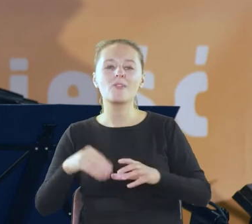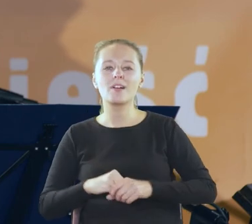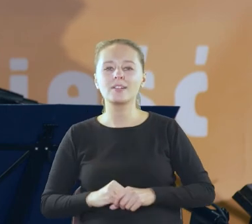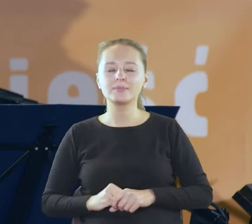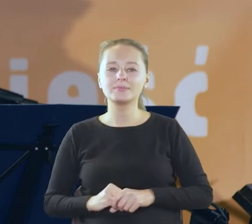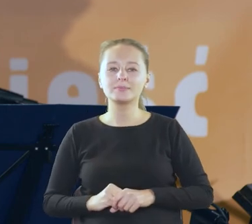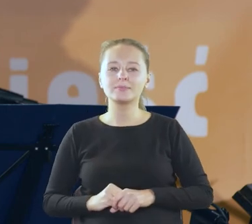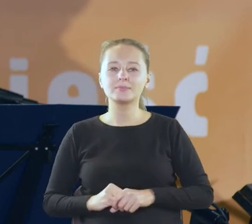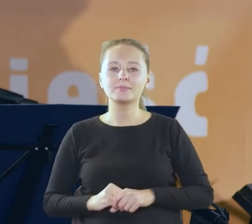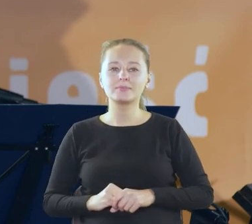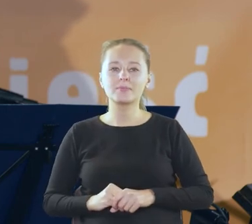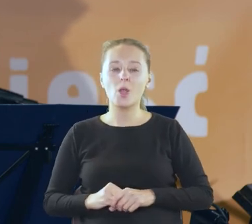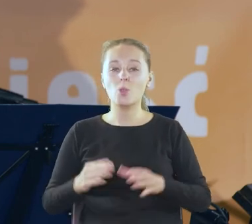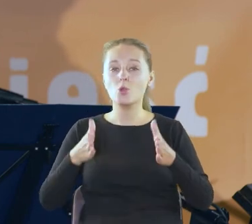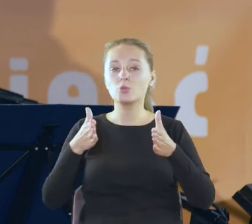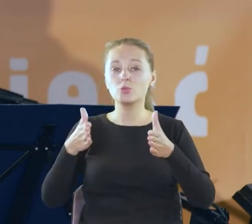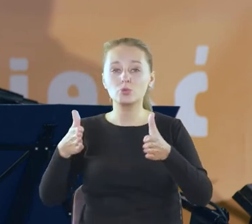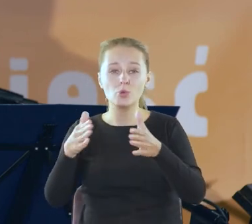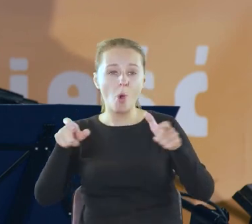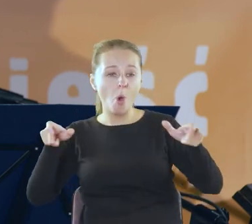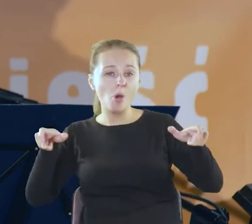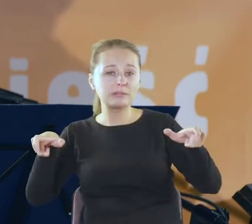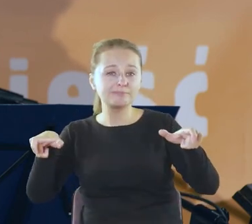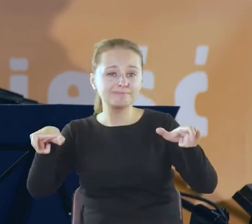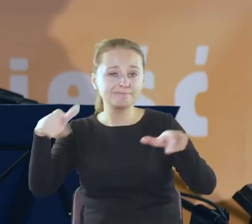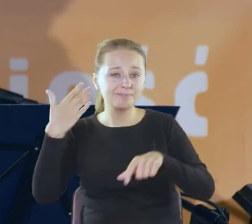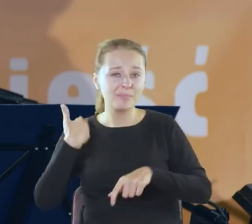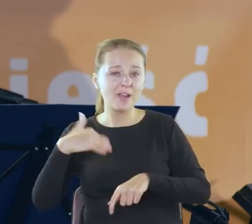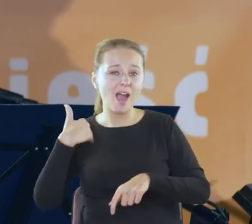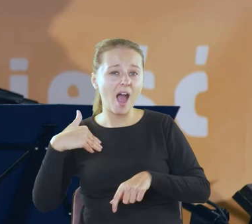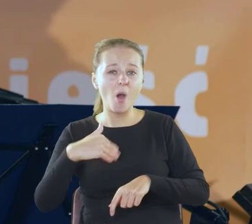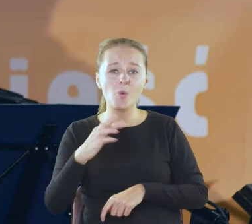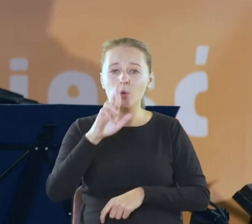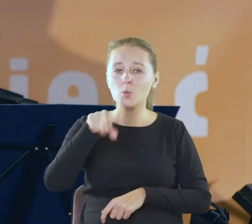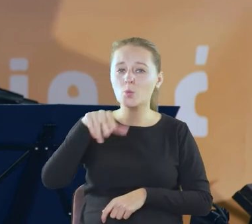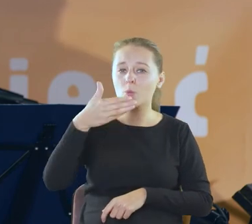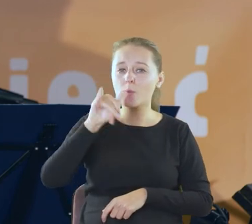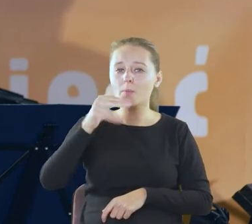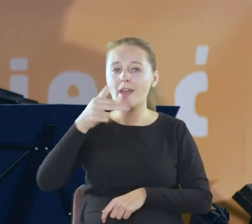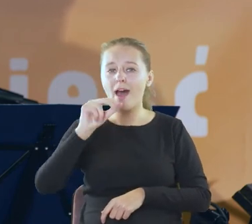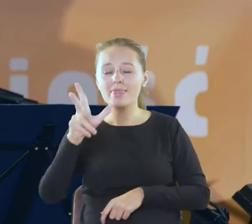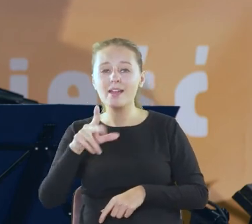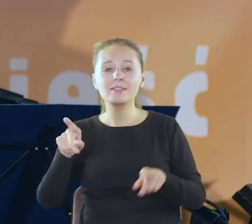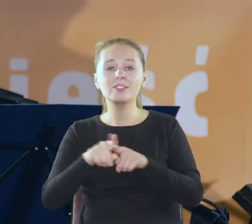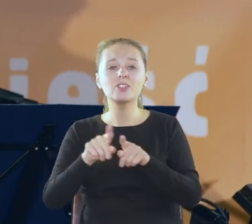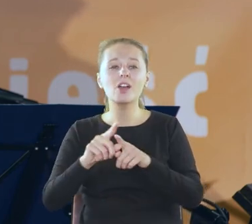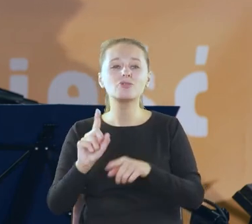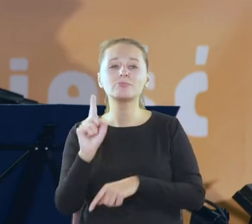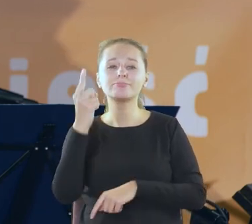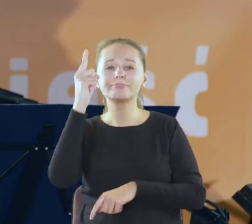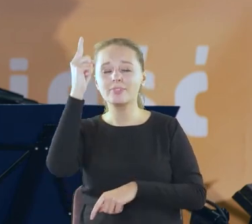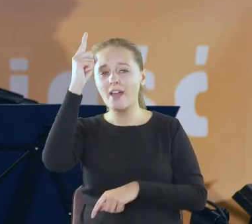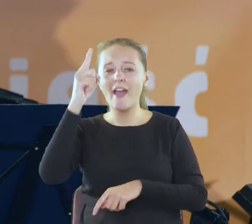stron każdej drogi szerokim pasem bielały bujne rumianki i wyższe od nich kwiaty